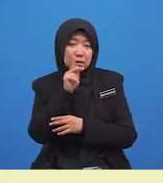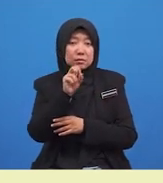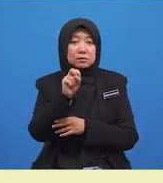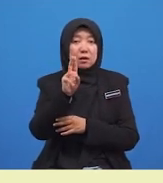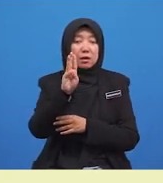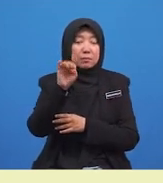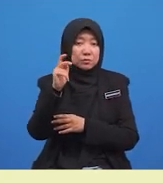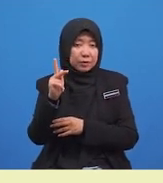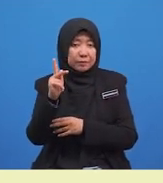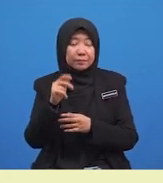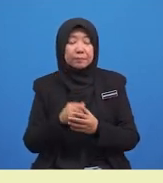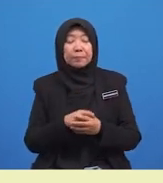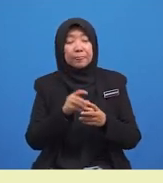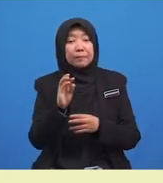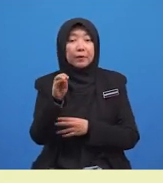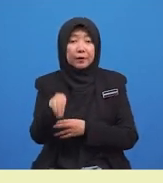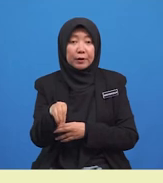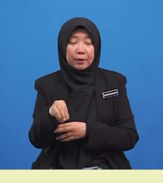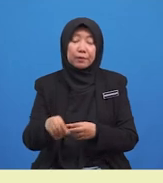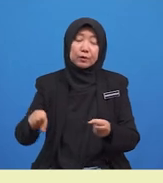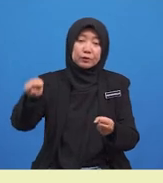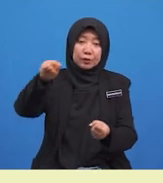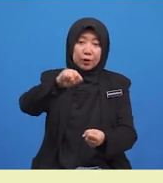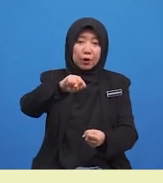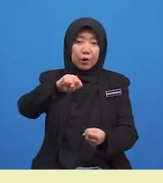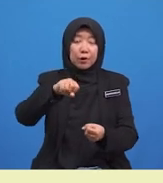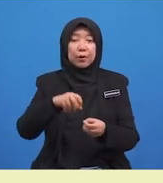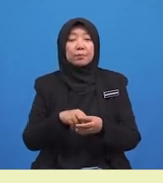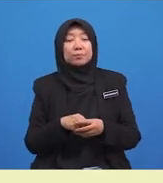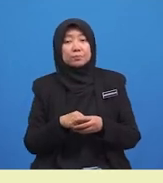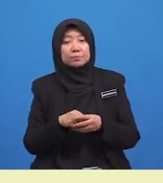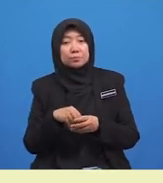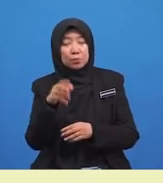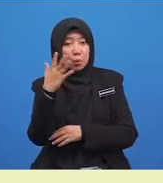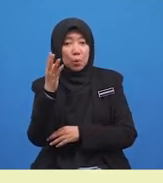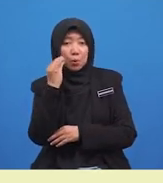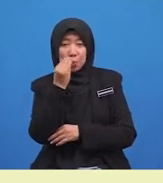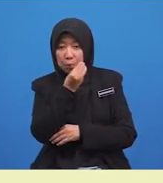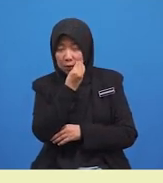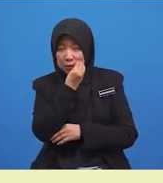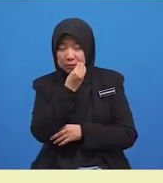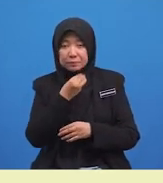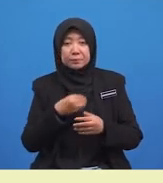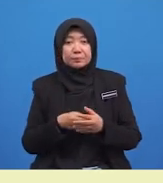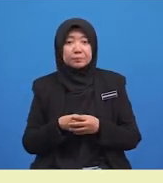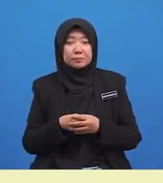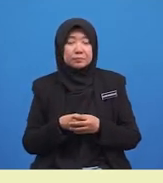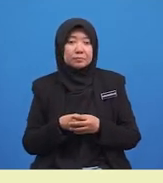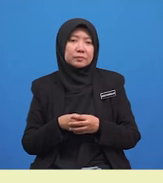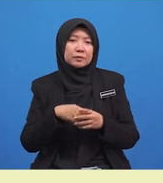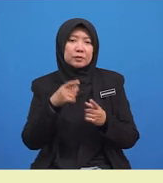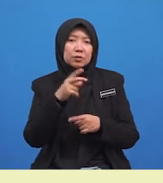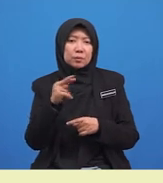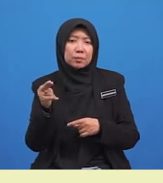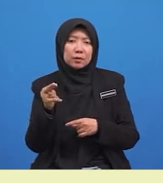subjek manakala menanam dan menyiram pokok bunga ialah predikatnya. Adakah jawapan kamu